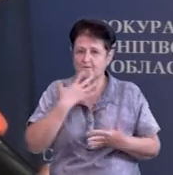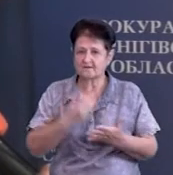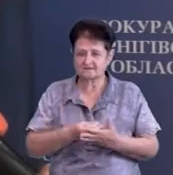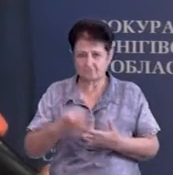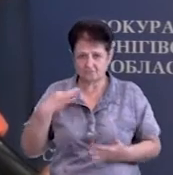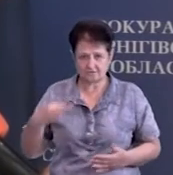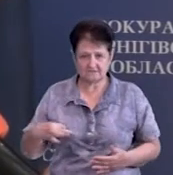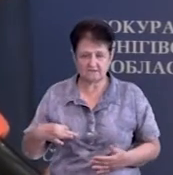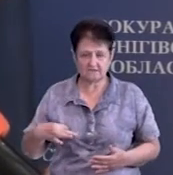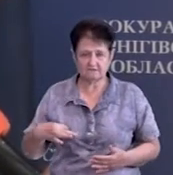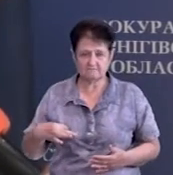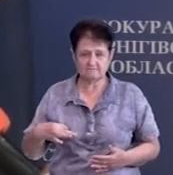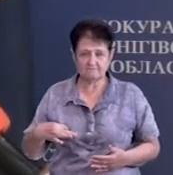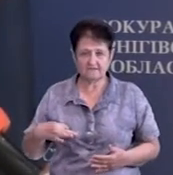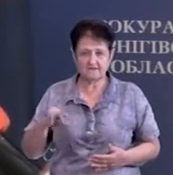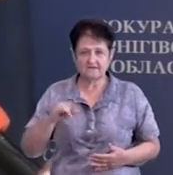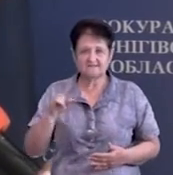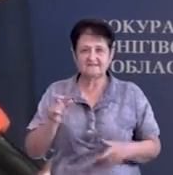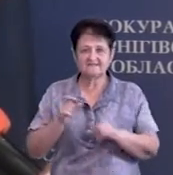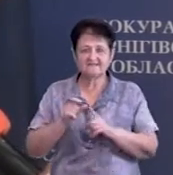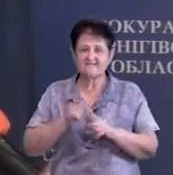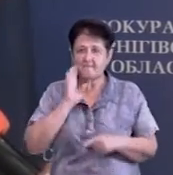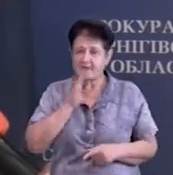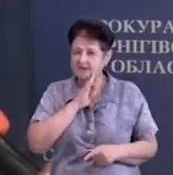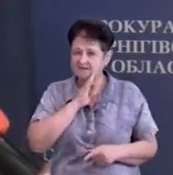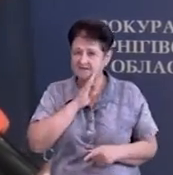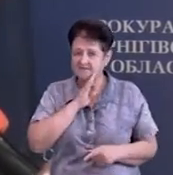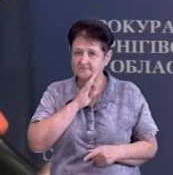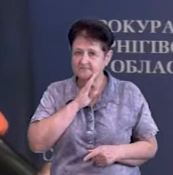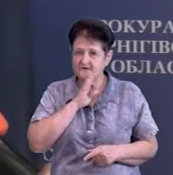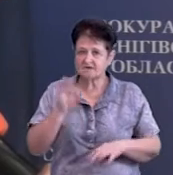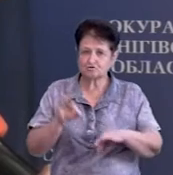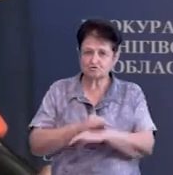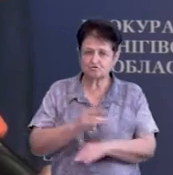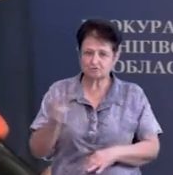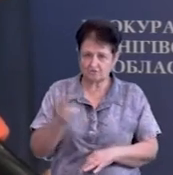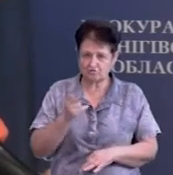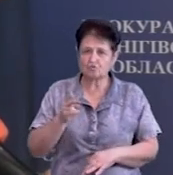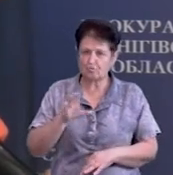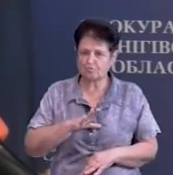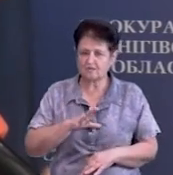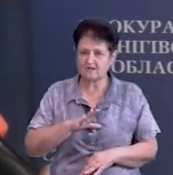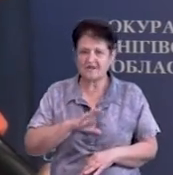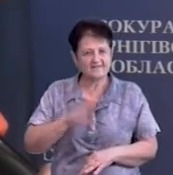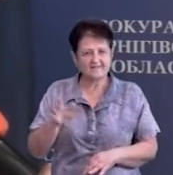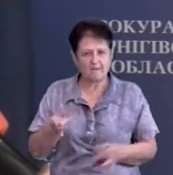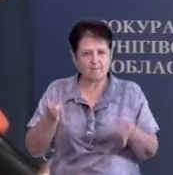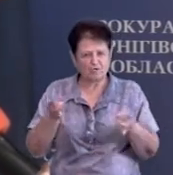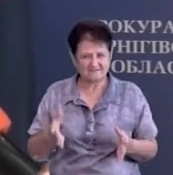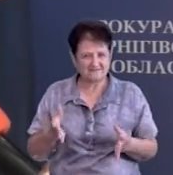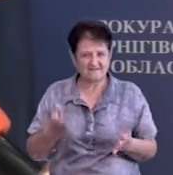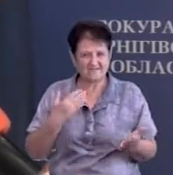принаймні зі слів матері. З матір'ю, з колишньою дружиною, в нього були непрості відносини.